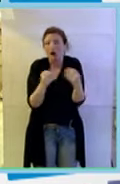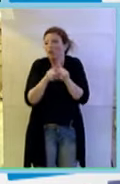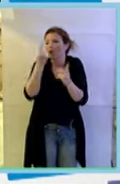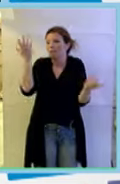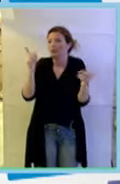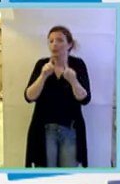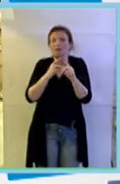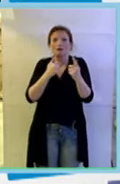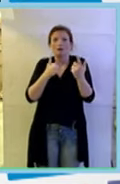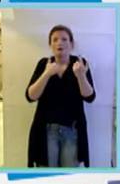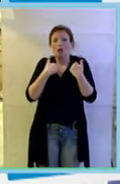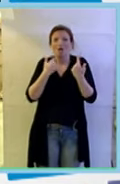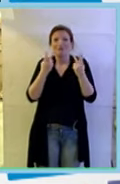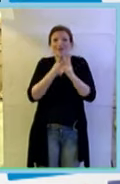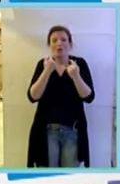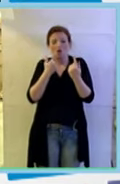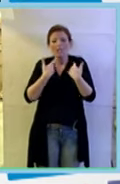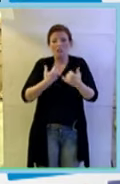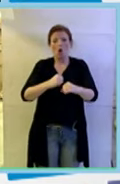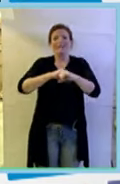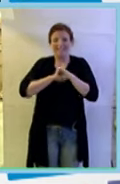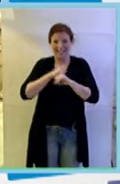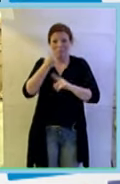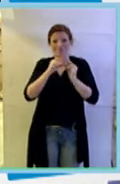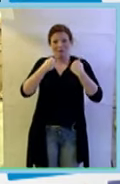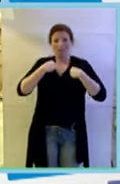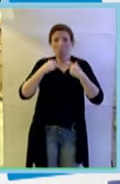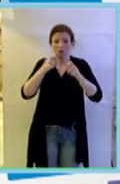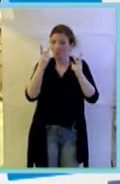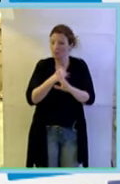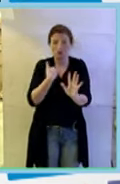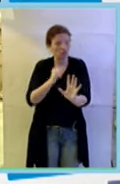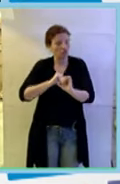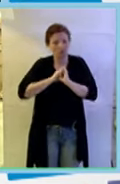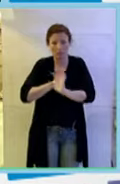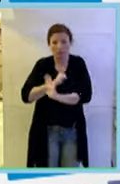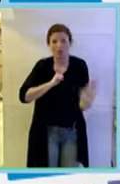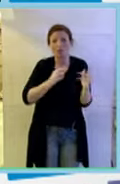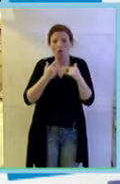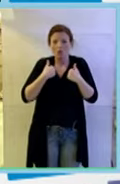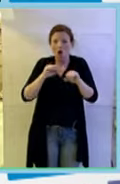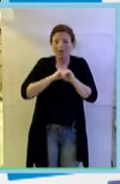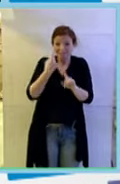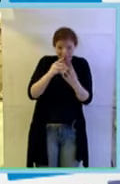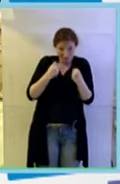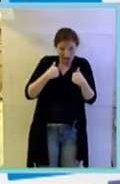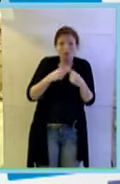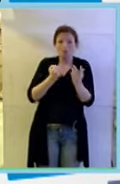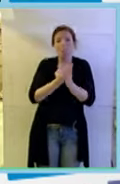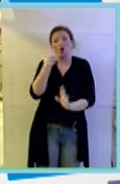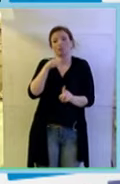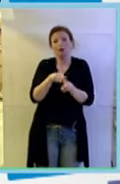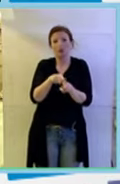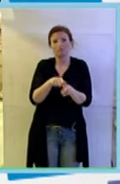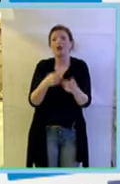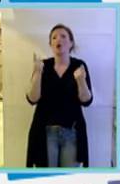del io ci credo in quello che faccio perché io veramente ci credo io credo che quello che faccio sia importante non è